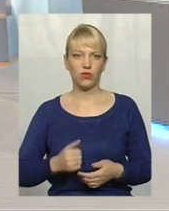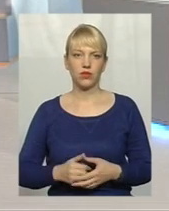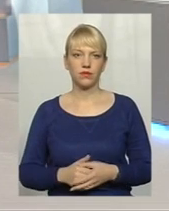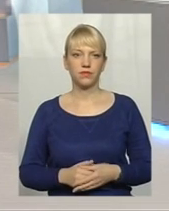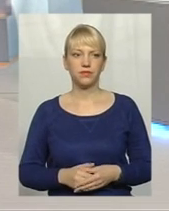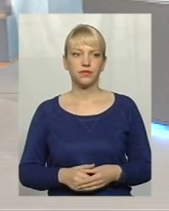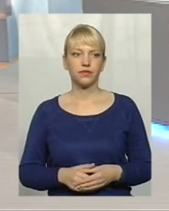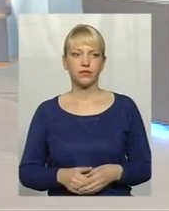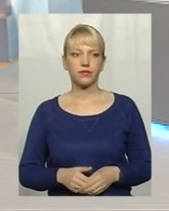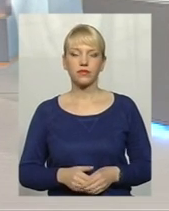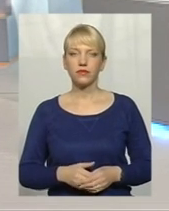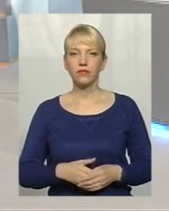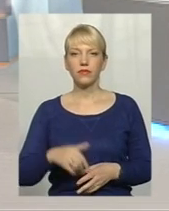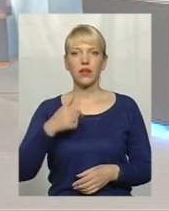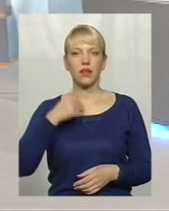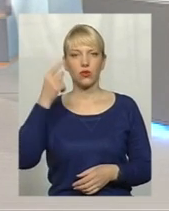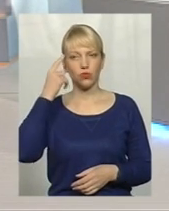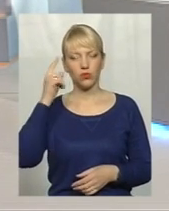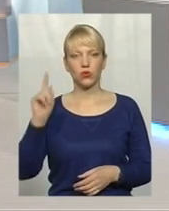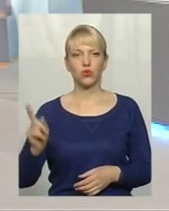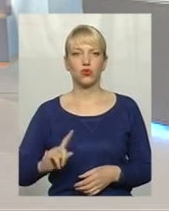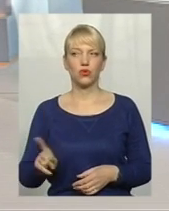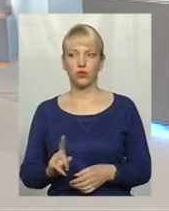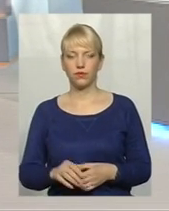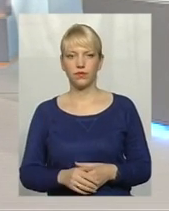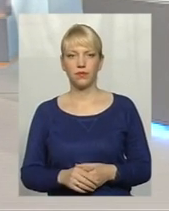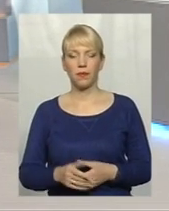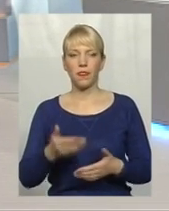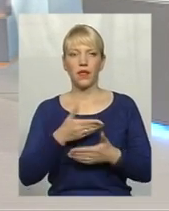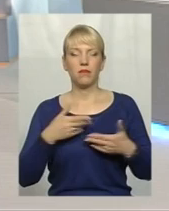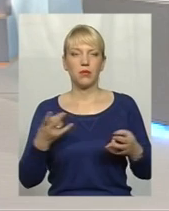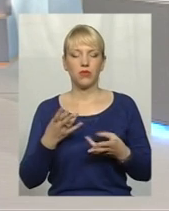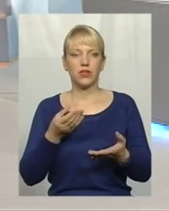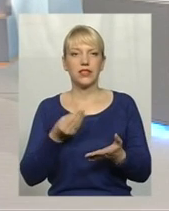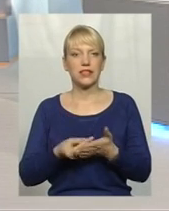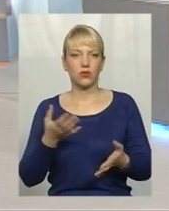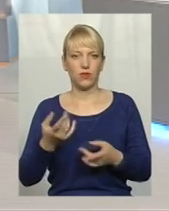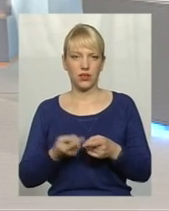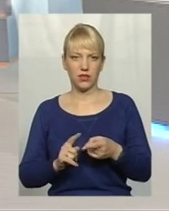і я думаю, що ми маємо це цінувати. На прикладі,